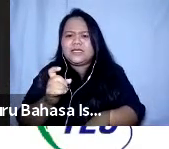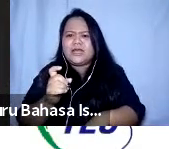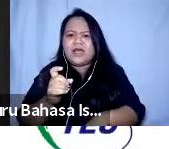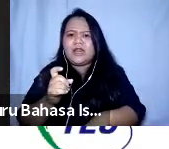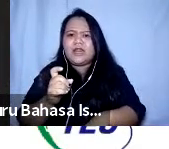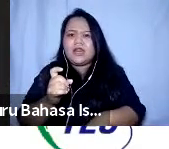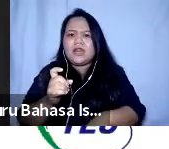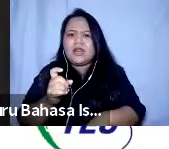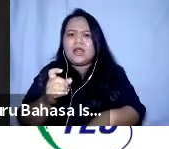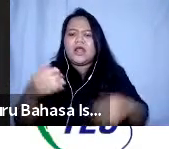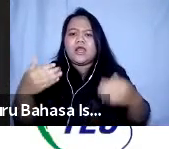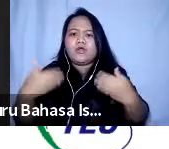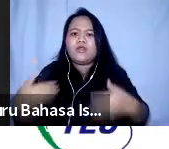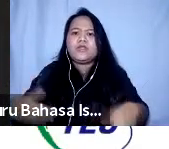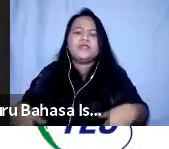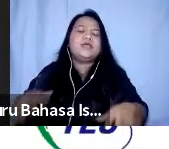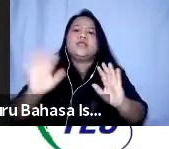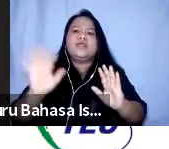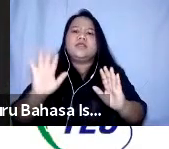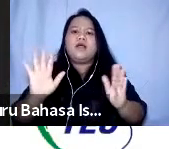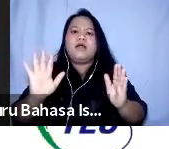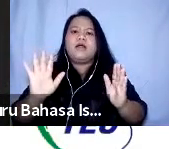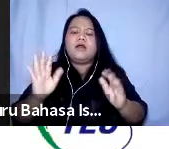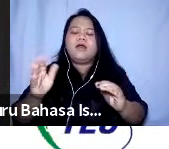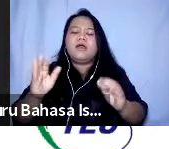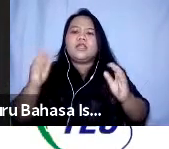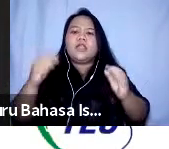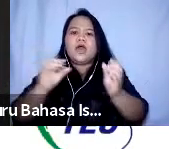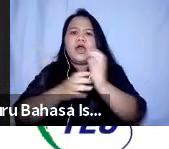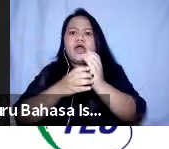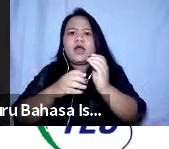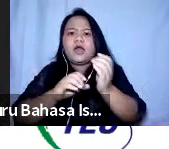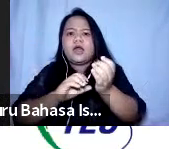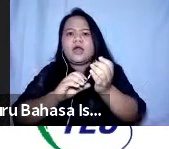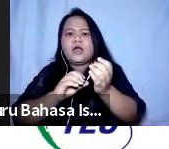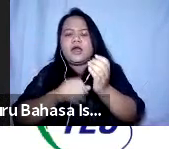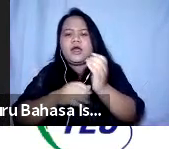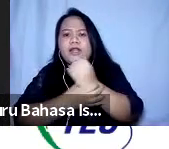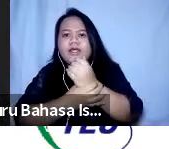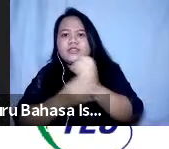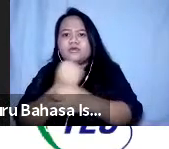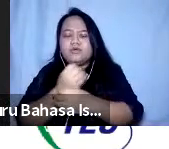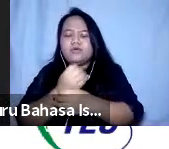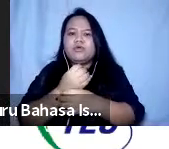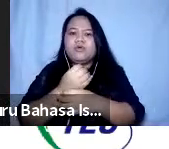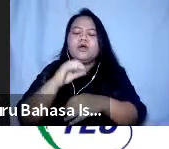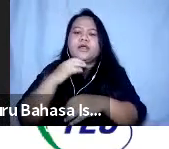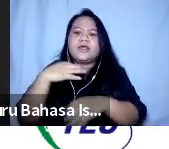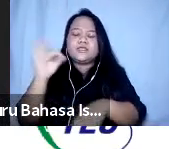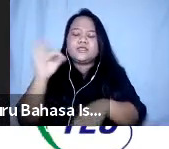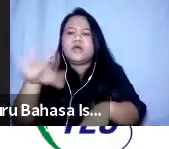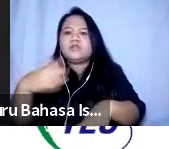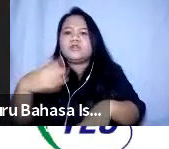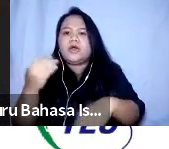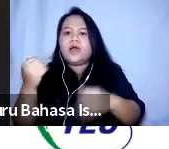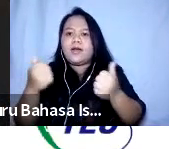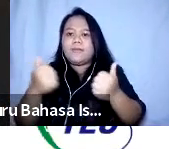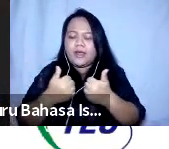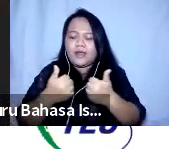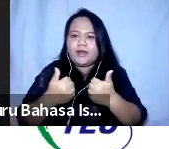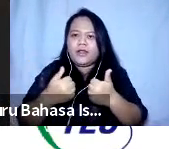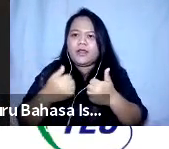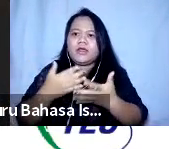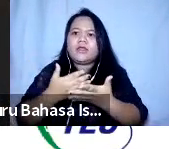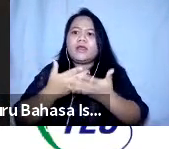aman dan tidak merisikokan artinya juga tidak sering-sering kelapangan atau kalau kelapangan kami batasi dan tentunya dengan pemberian alat